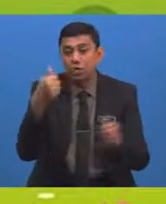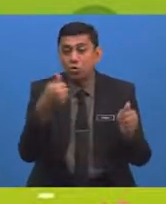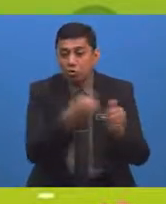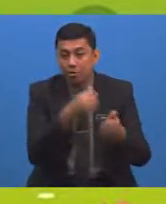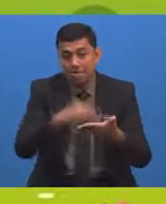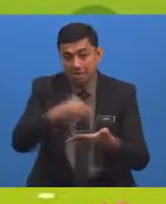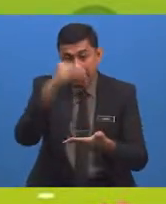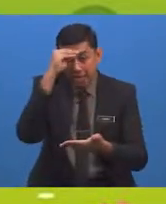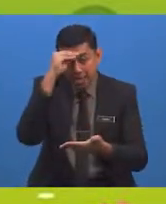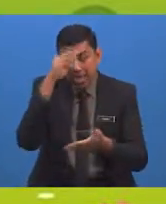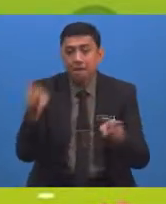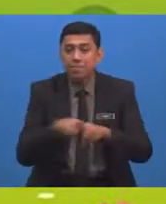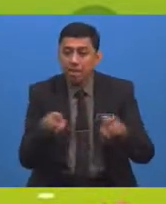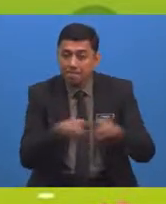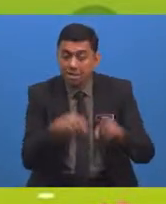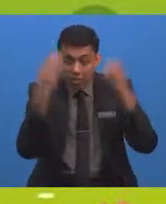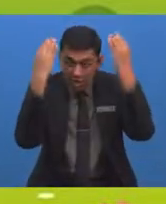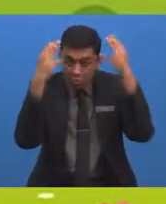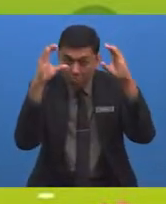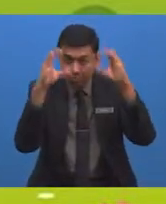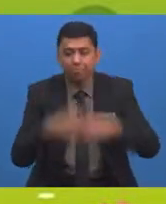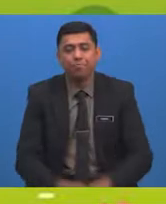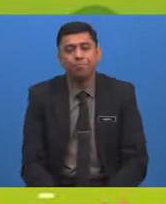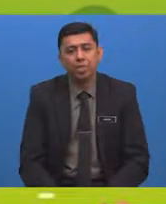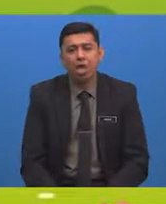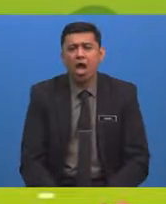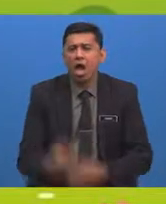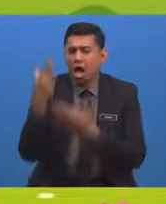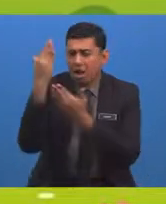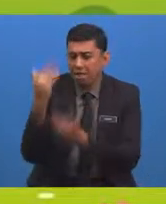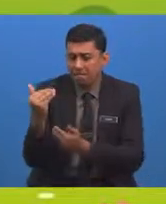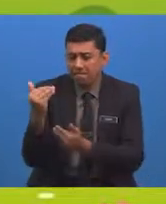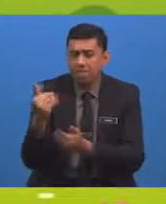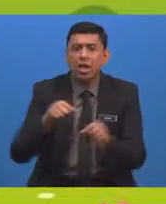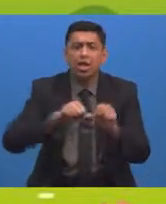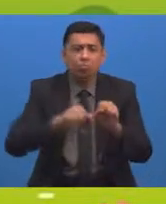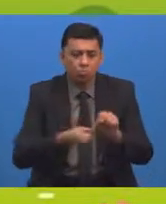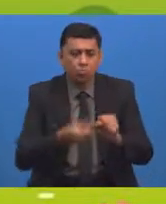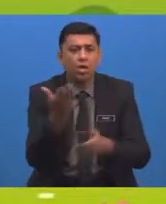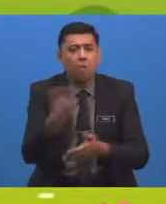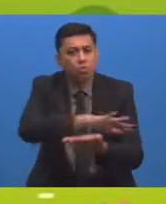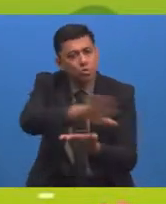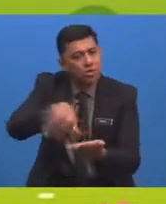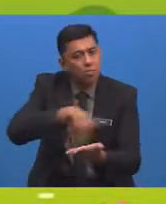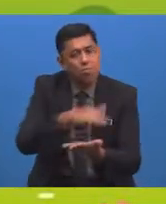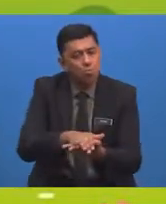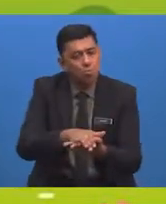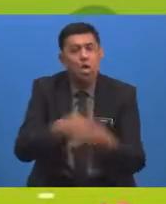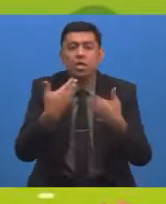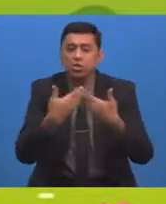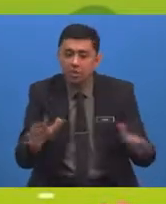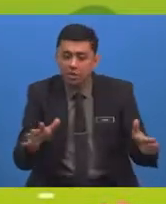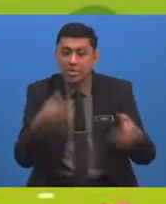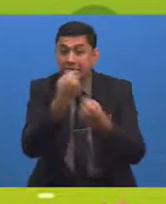perbelajaran bersama cikgu? Cikgu berharap agar kamu semua sudah